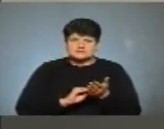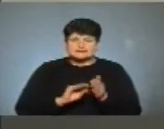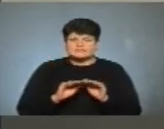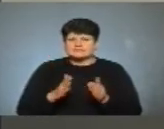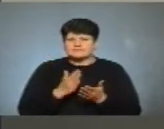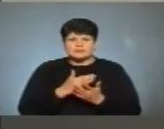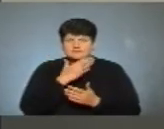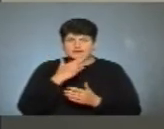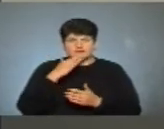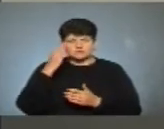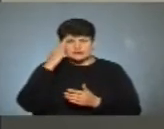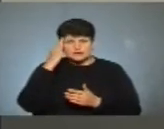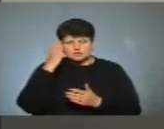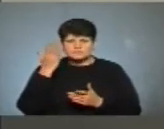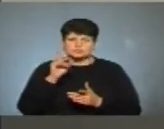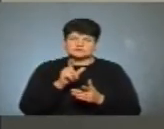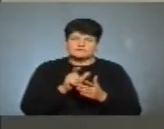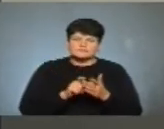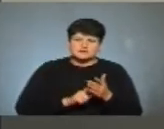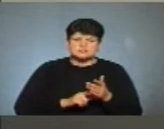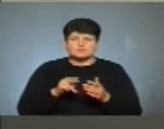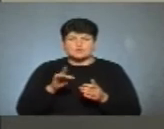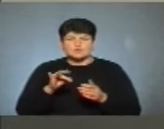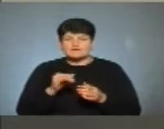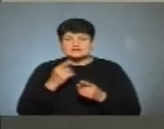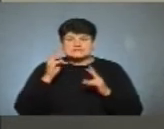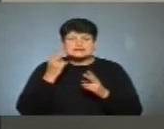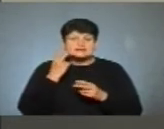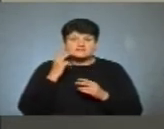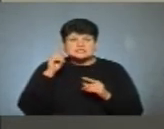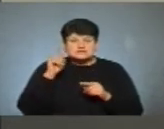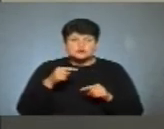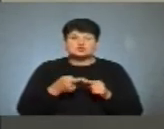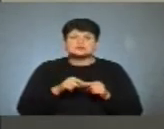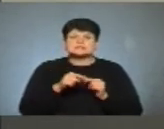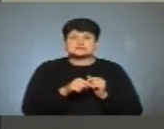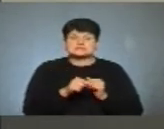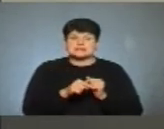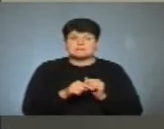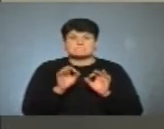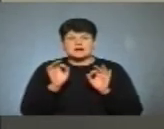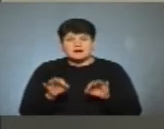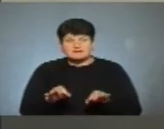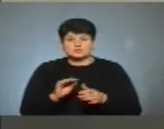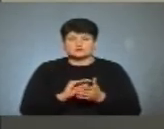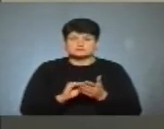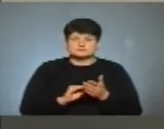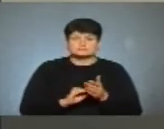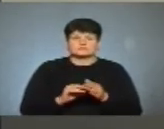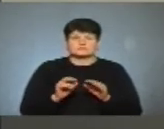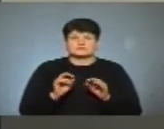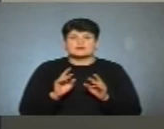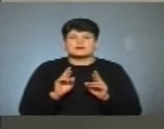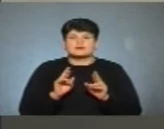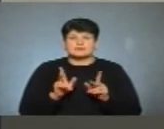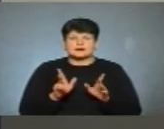є багато талановитих. Одні пишуть вірші, одні прозу. Але вони не завжди знають, чи цей жанр, чи правильно вони висловлюються,